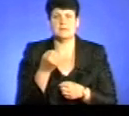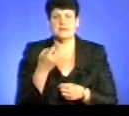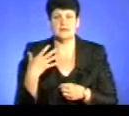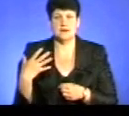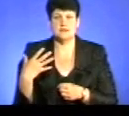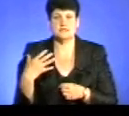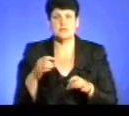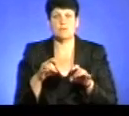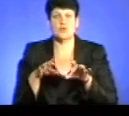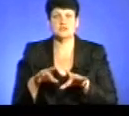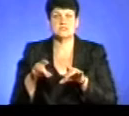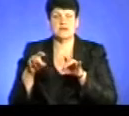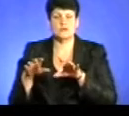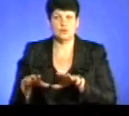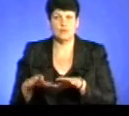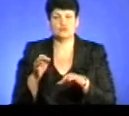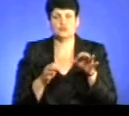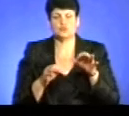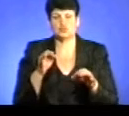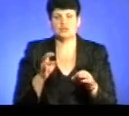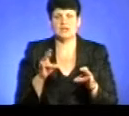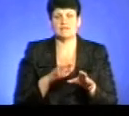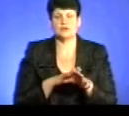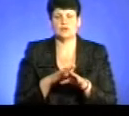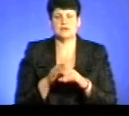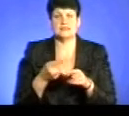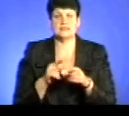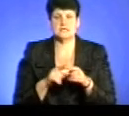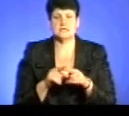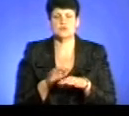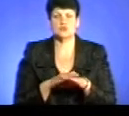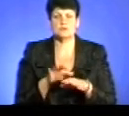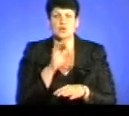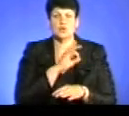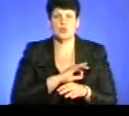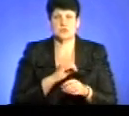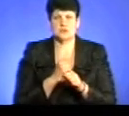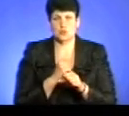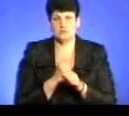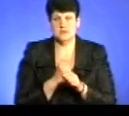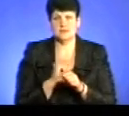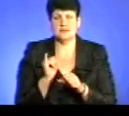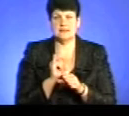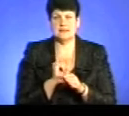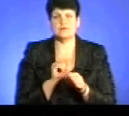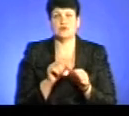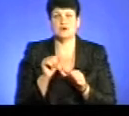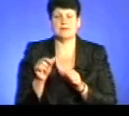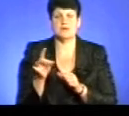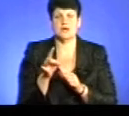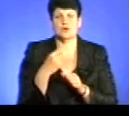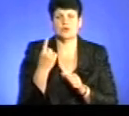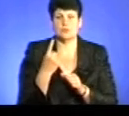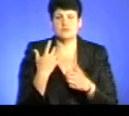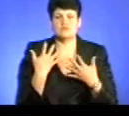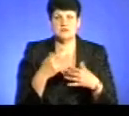постанов суду на виконання таких суспільно корисних робіт. І в декількох районах нашої області ми